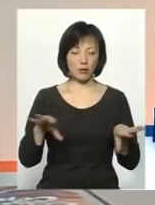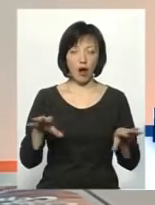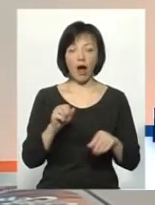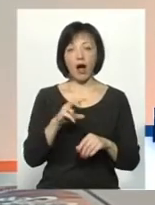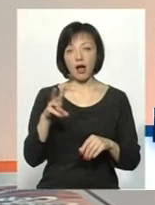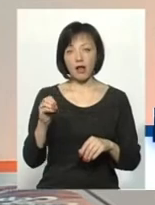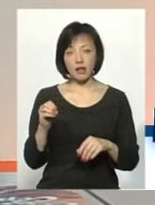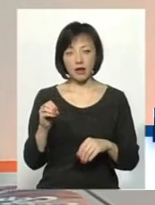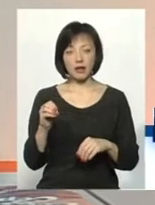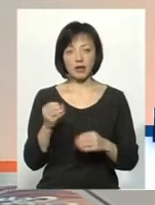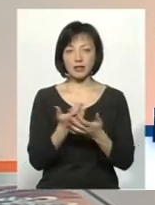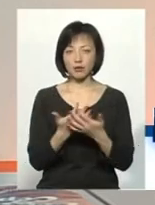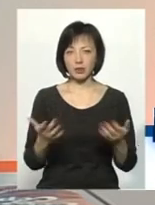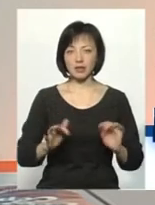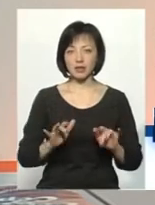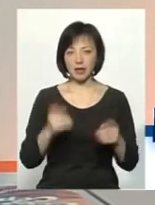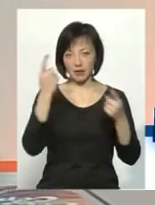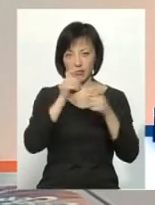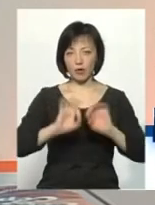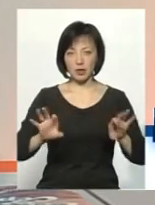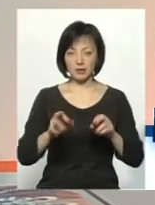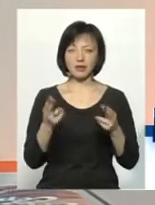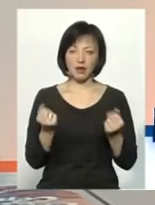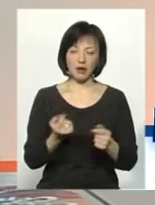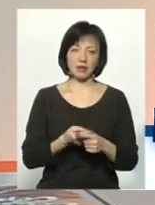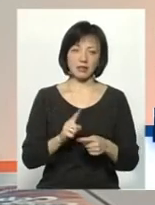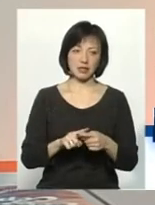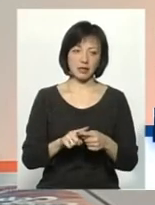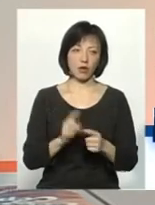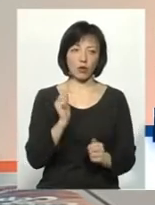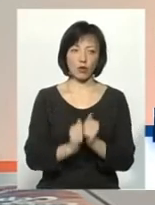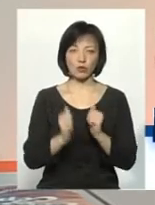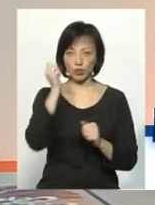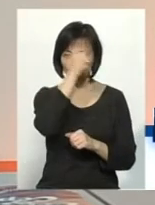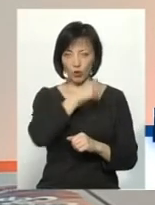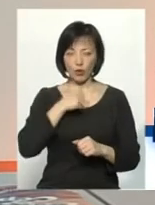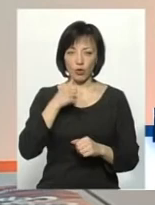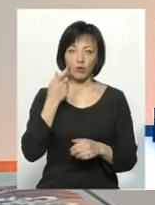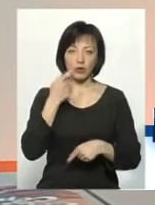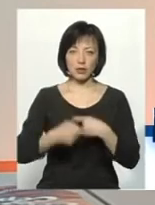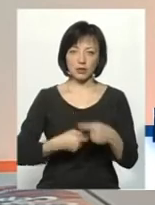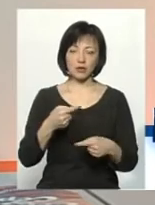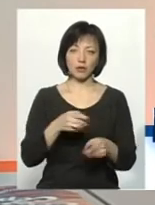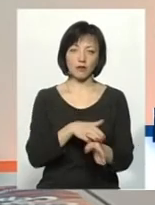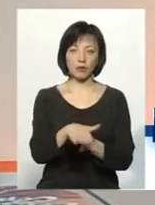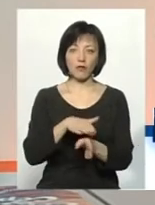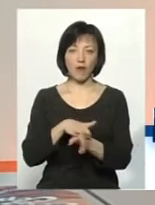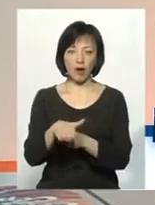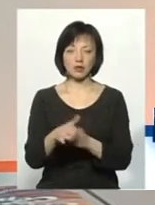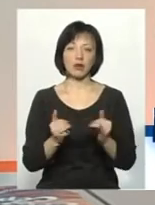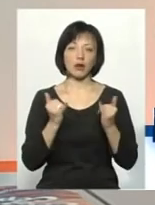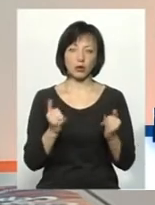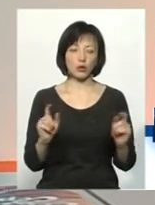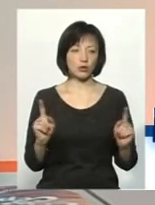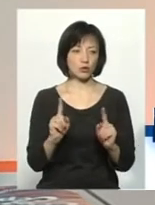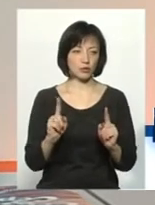різноманітні такі заходи, інформаційні, так, це, звісно, кожного року, постійно вони відбуваються, для того,